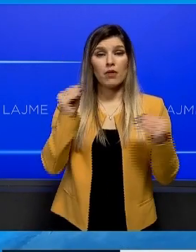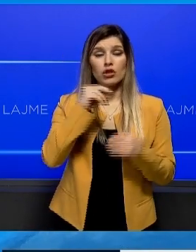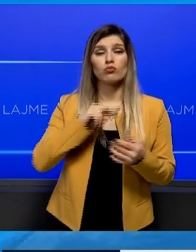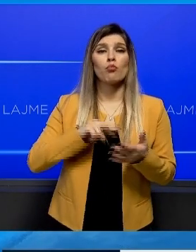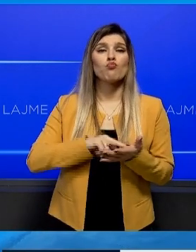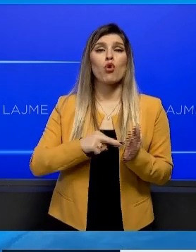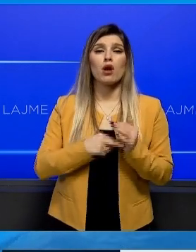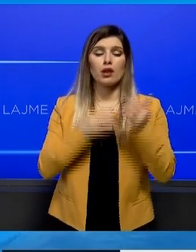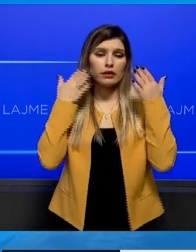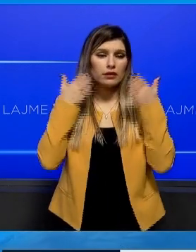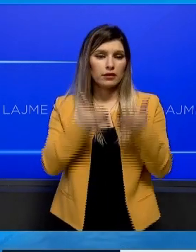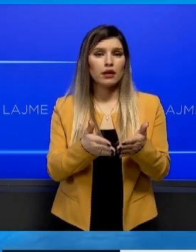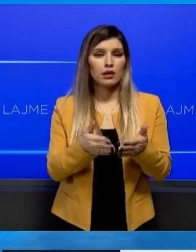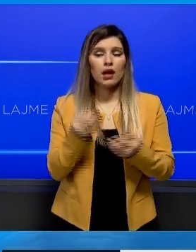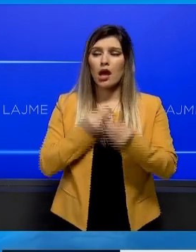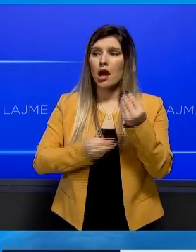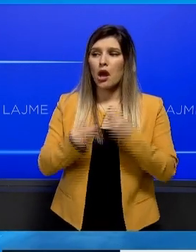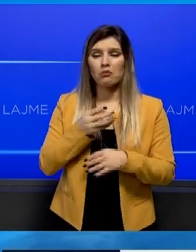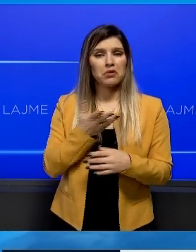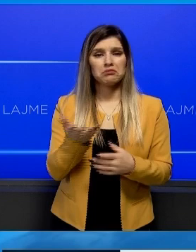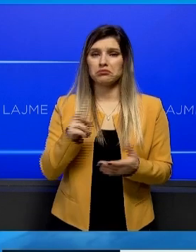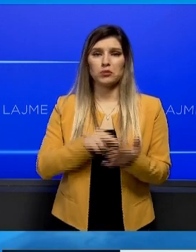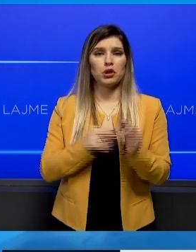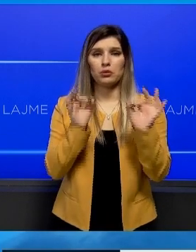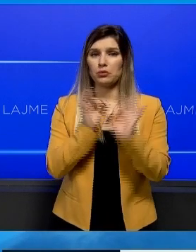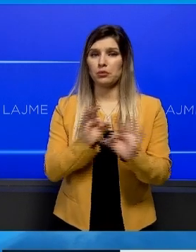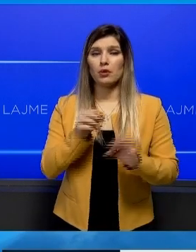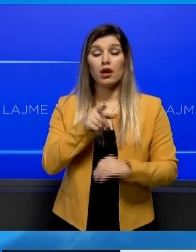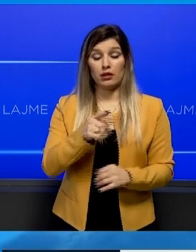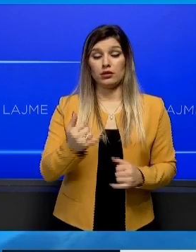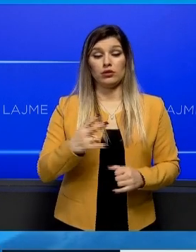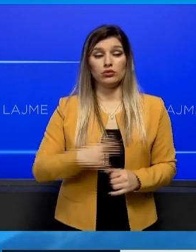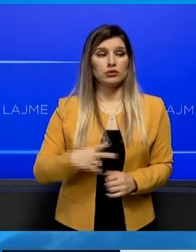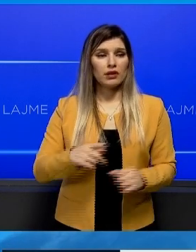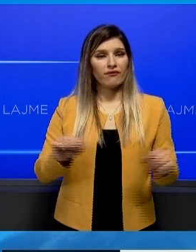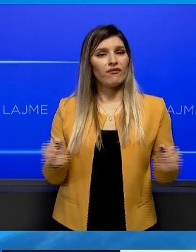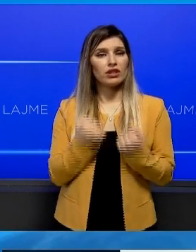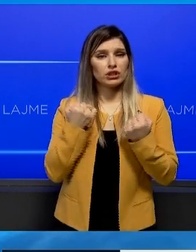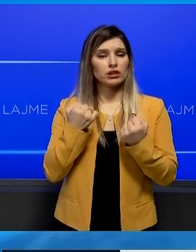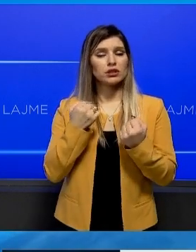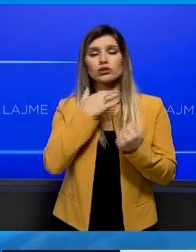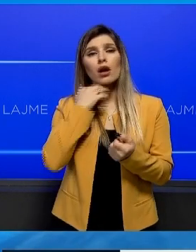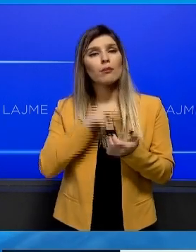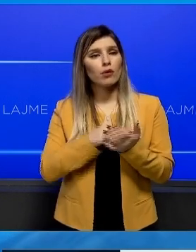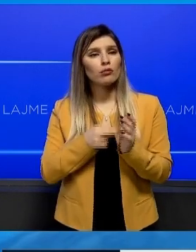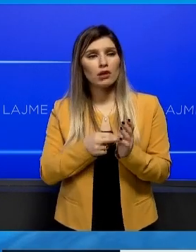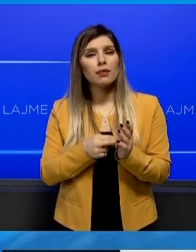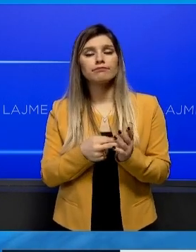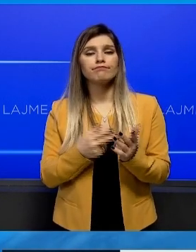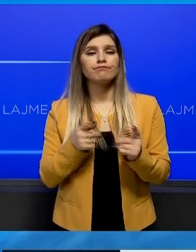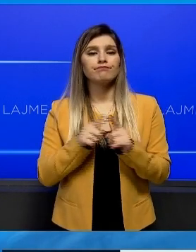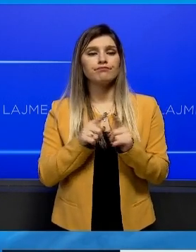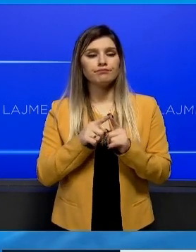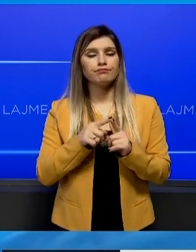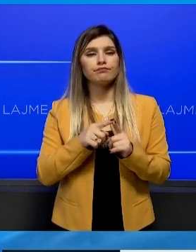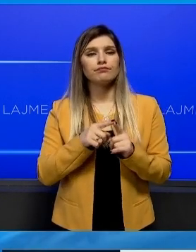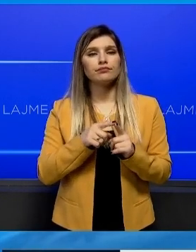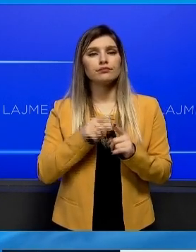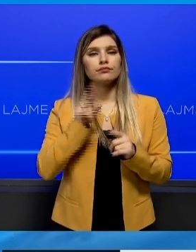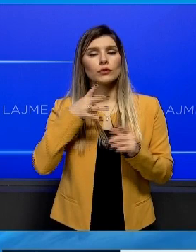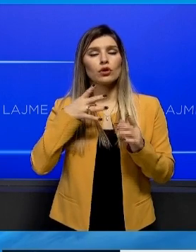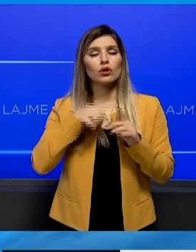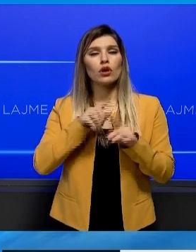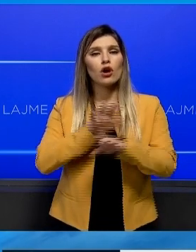sa nga gjende ekonomike besoj që të artë e Kosovës janë duke valfaquar me një terror psichik, që